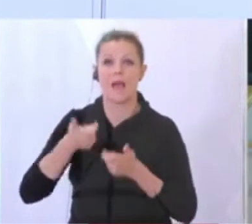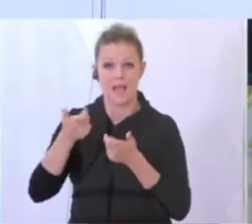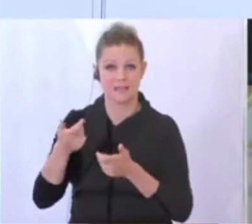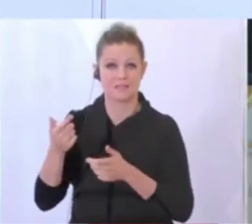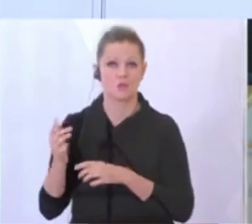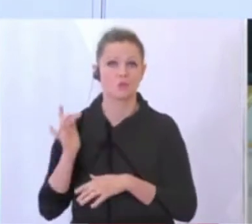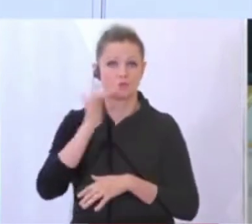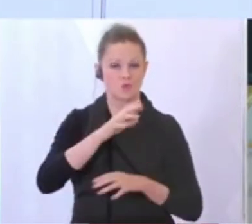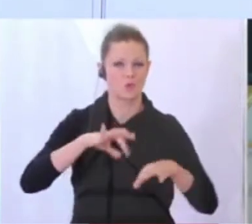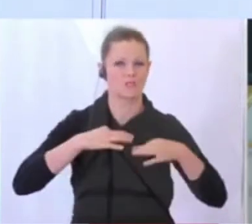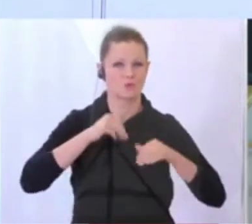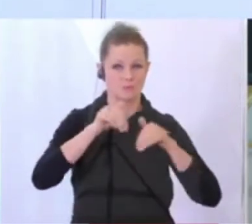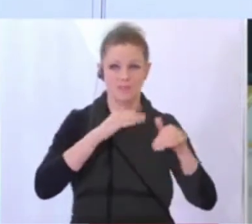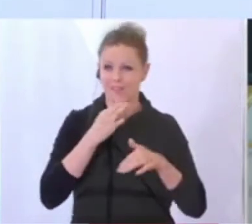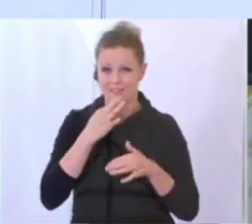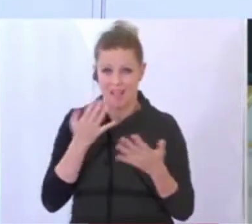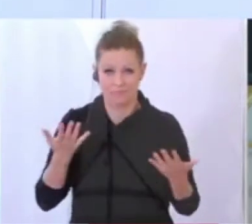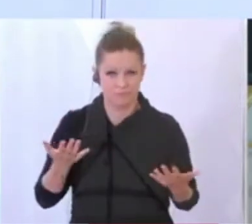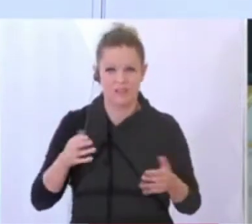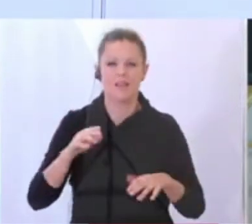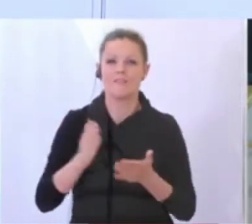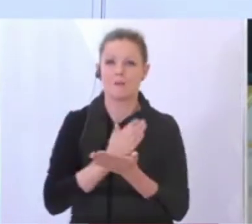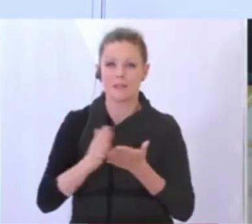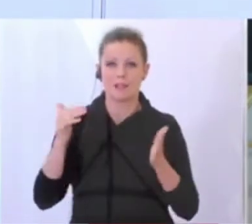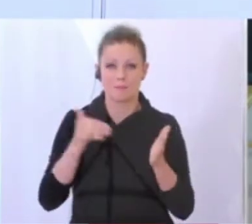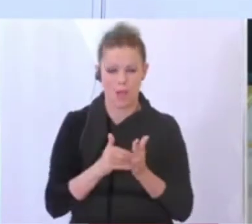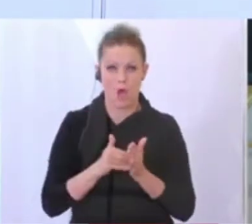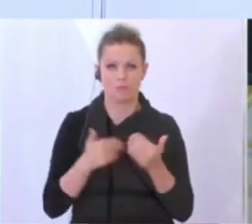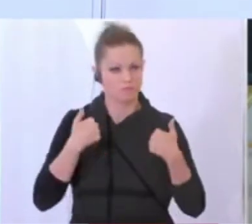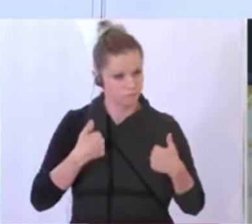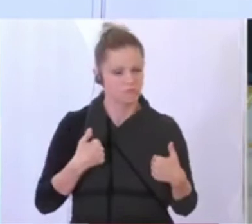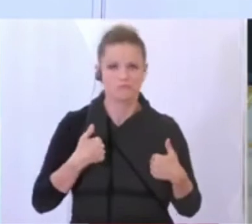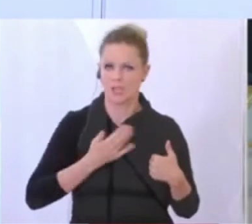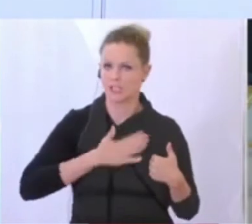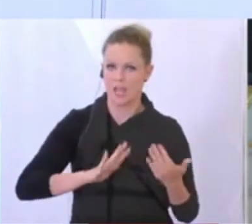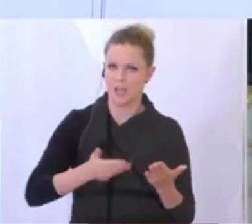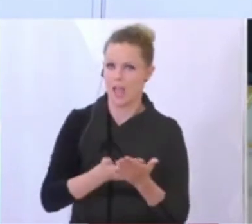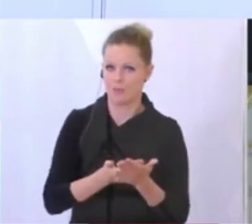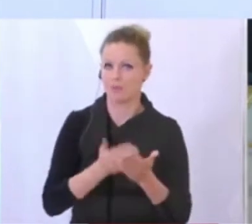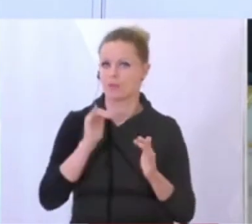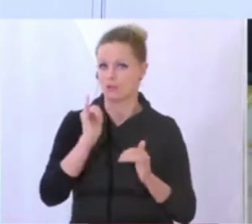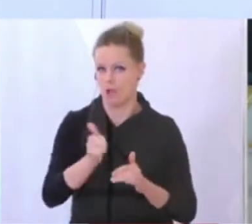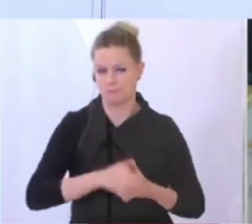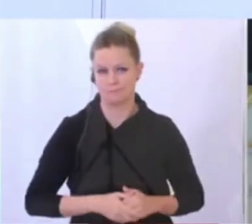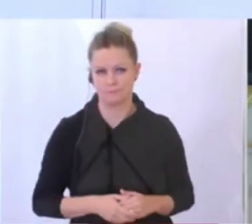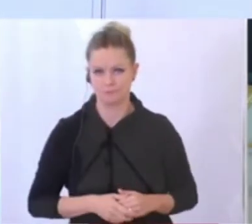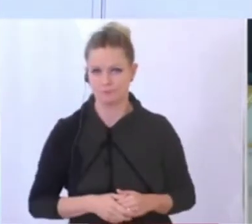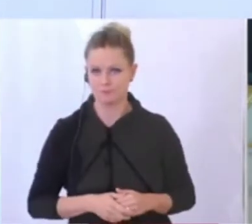aber selber nicht um die Details. Wenn wieder Vermittlung notwendig ist, werde ich mich gerne zur Verfügung stellen, wie gesagt.